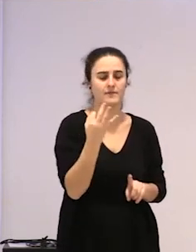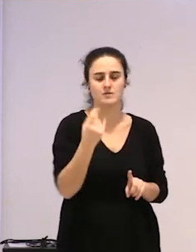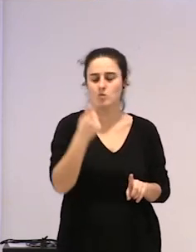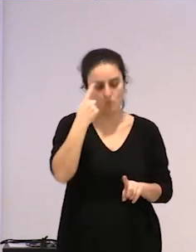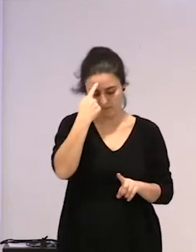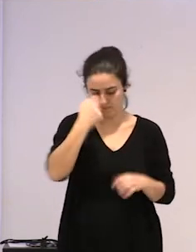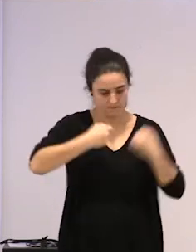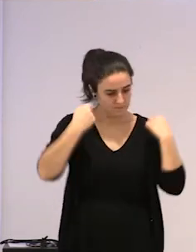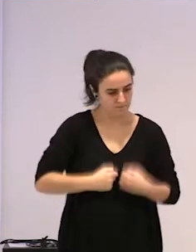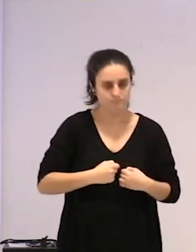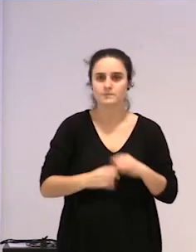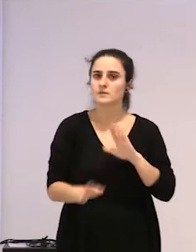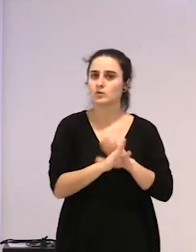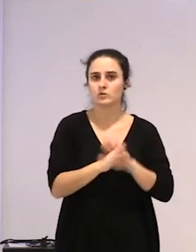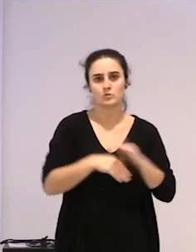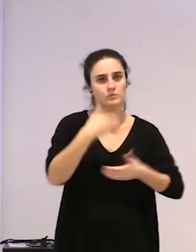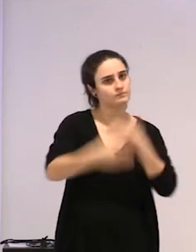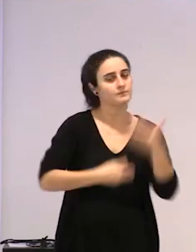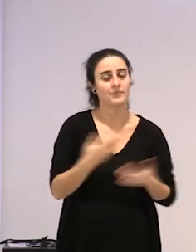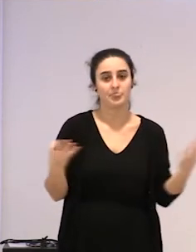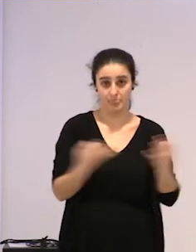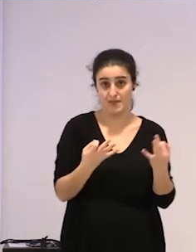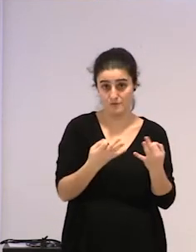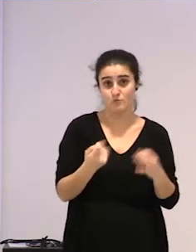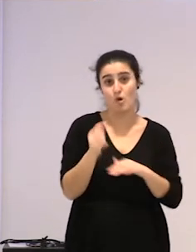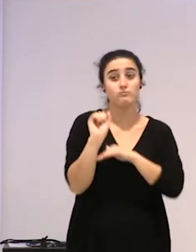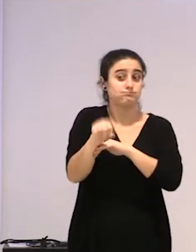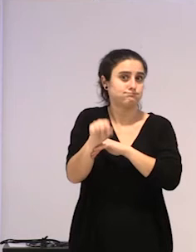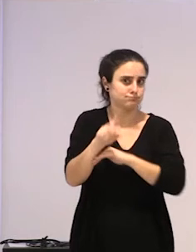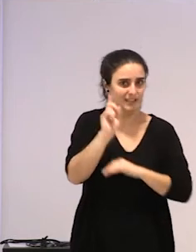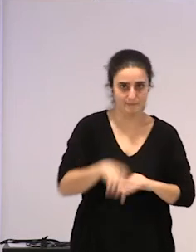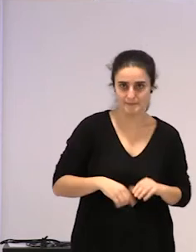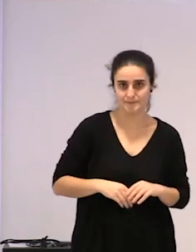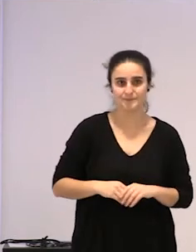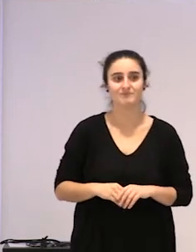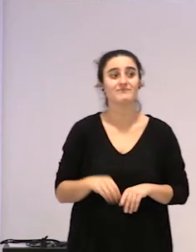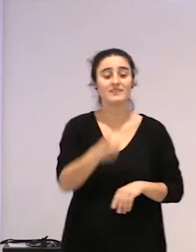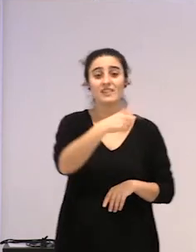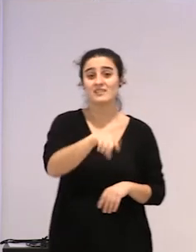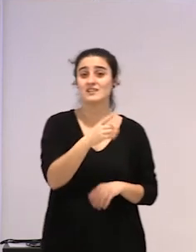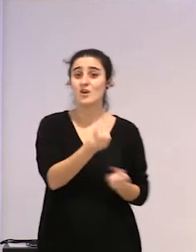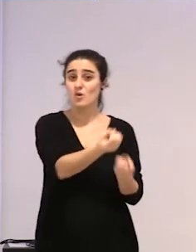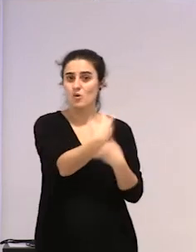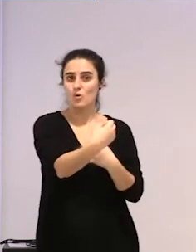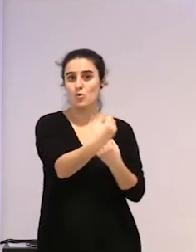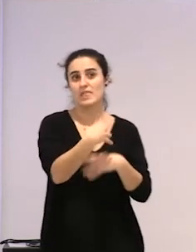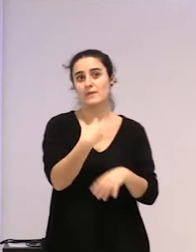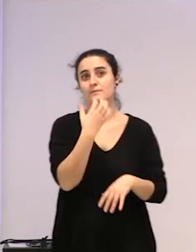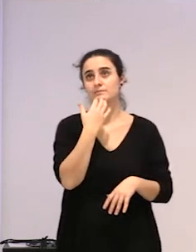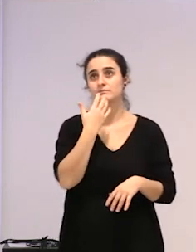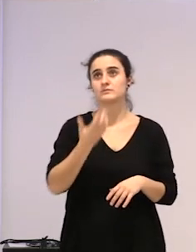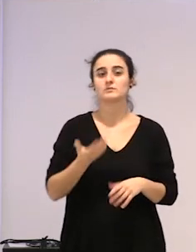hori, etengabe, ez, eta, askotan, beraiek, kontatzen dut, ba, baita ere,